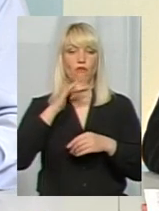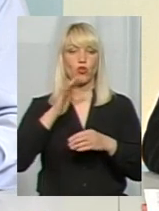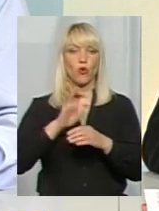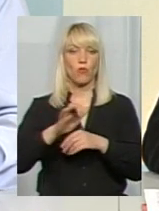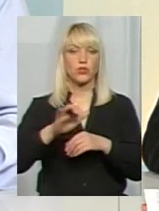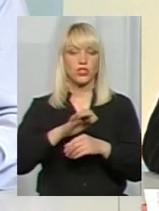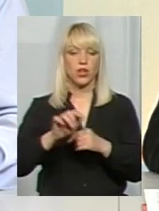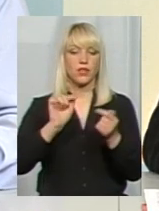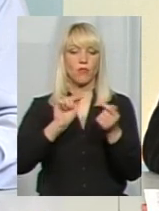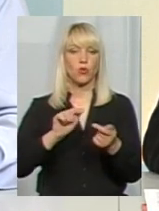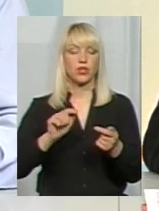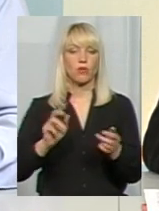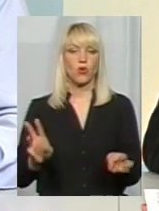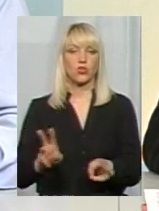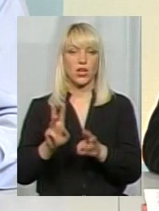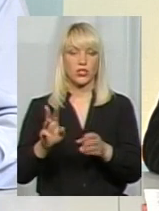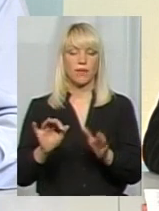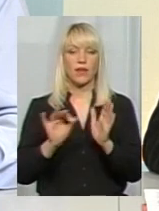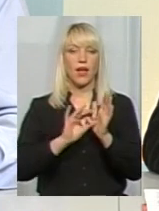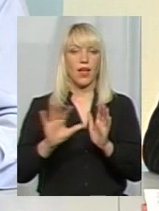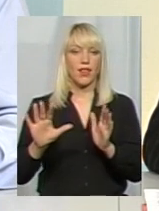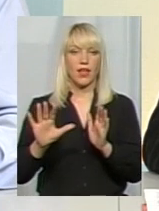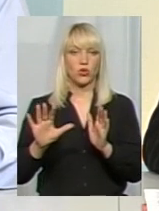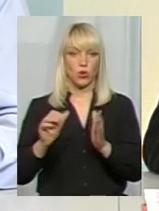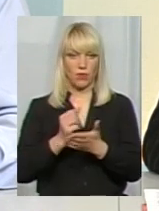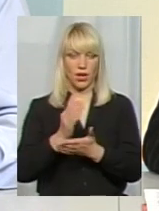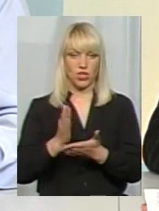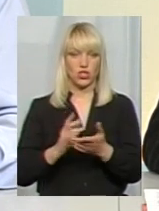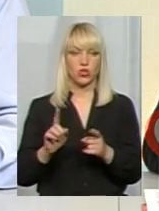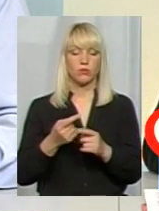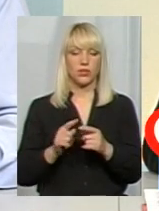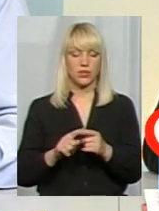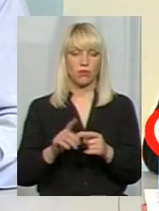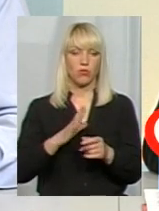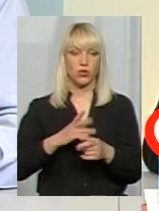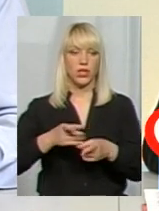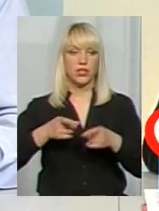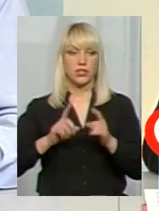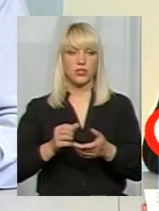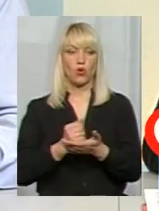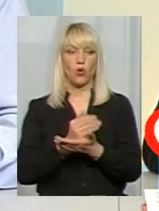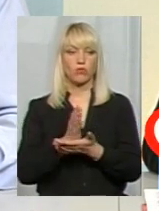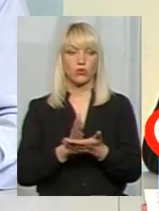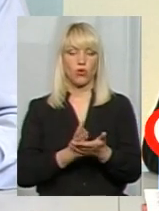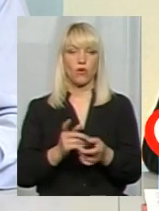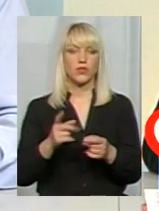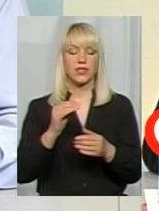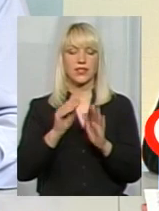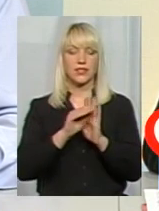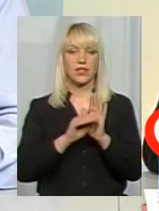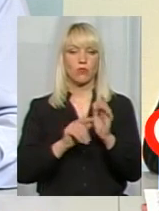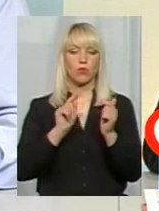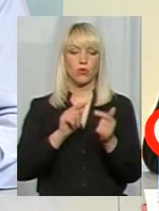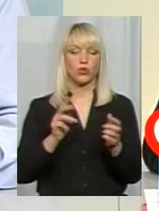протипожежне, електромережі, щоб ці електромережі дійсно обслуговувалися, на системи протипожежного